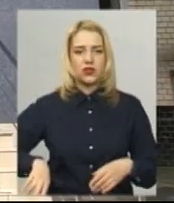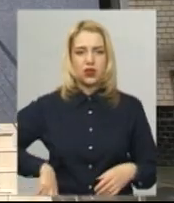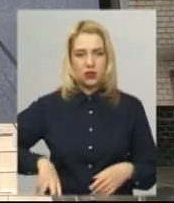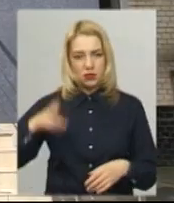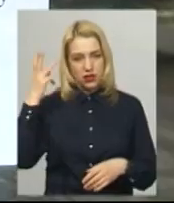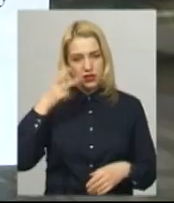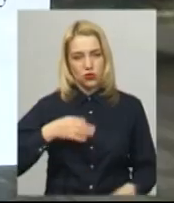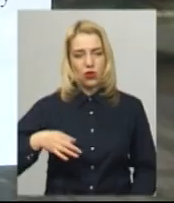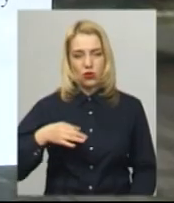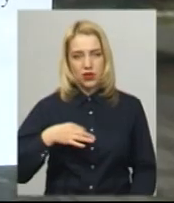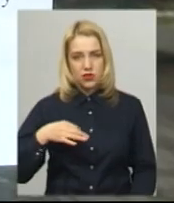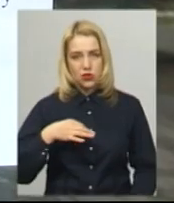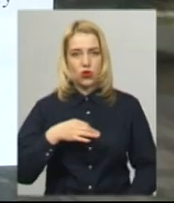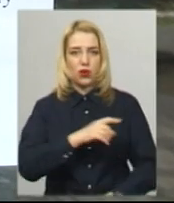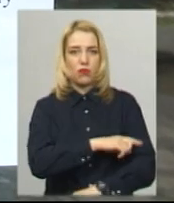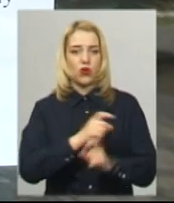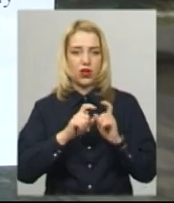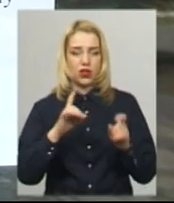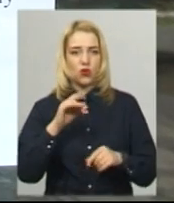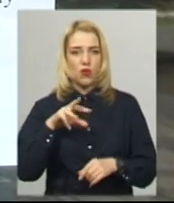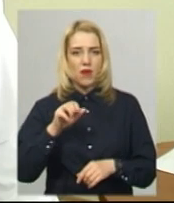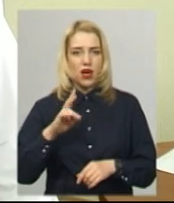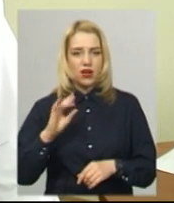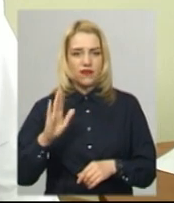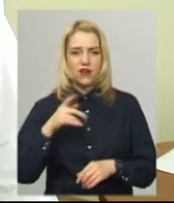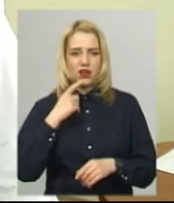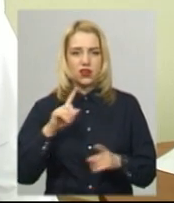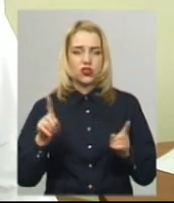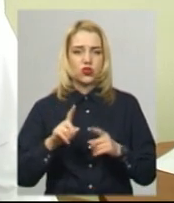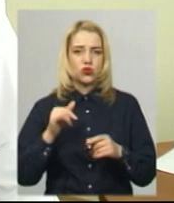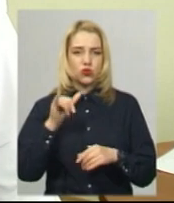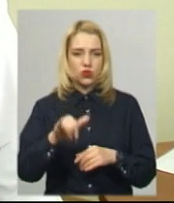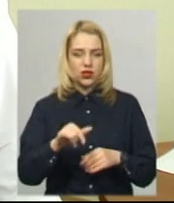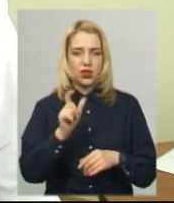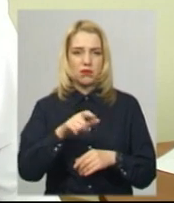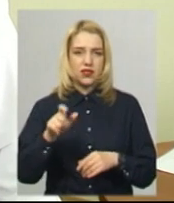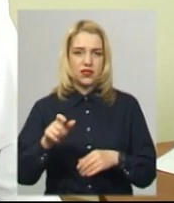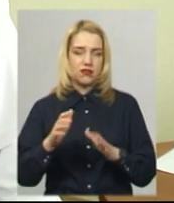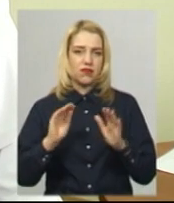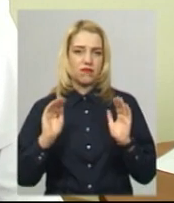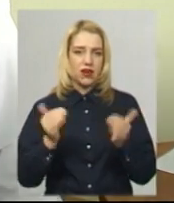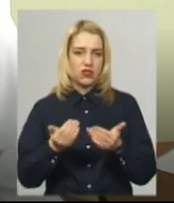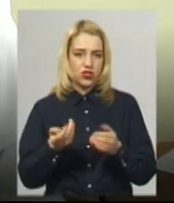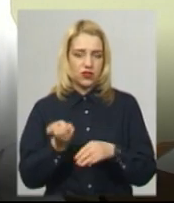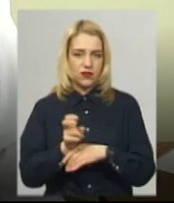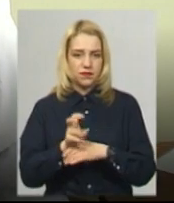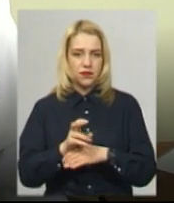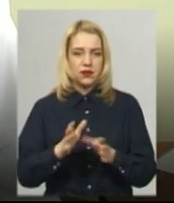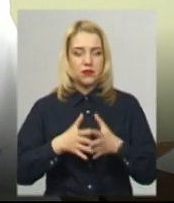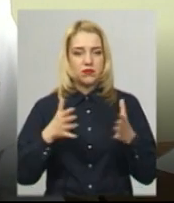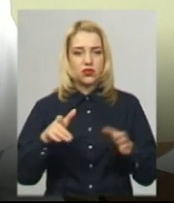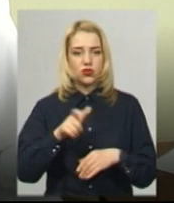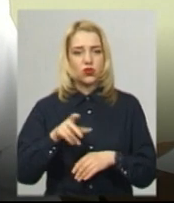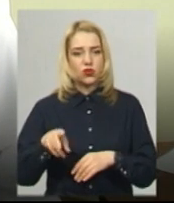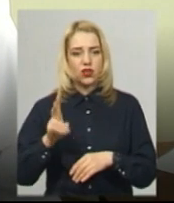стоматологічної поліклініки Микола Романів каже, у них від початку карантину пацієнтів стало менше. Більше людей, які